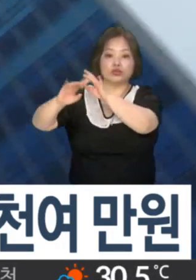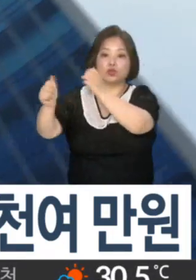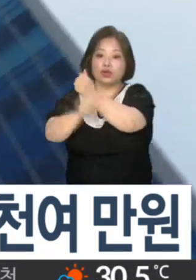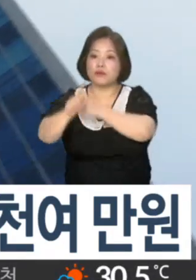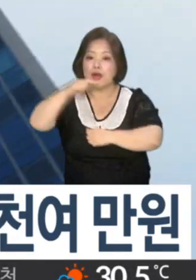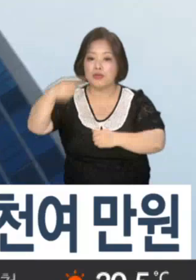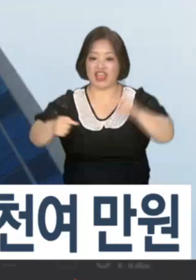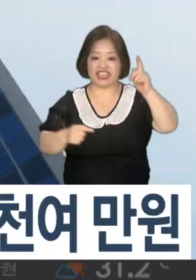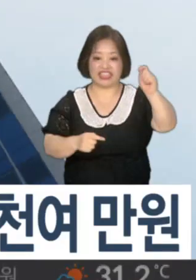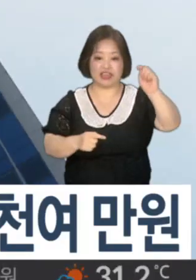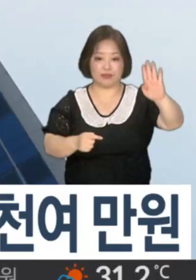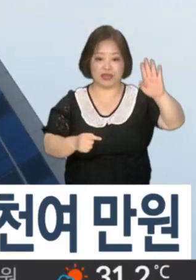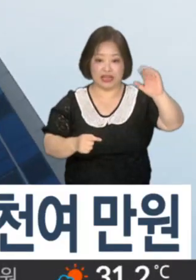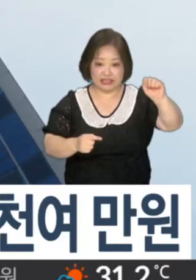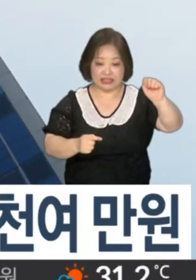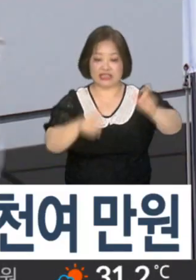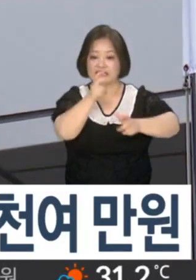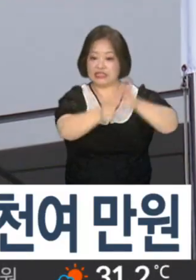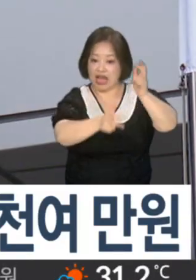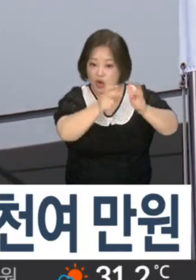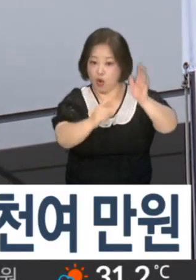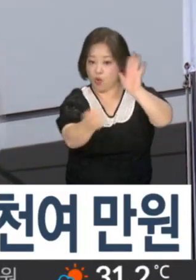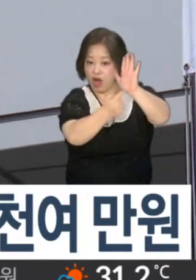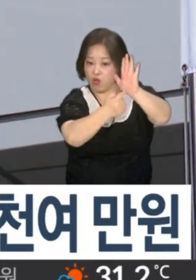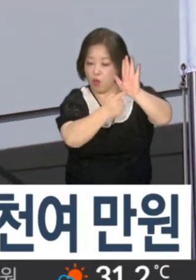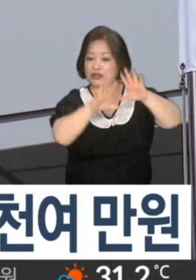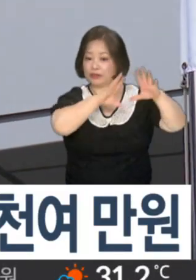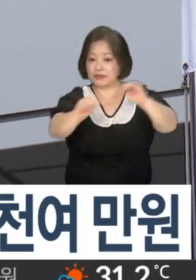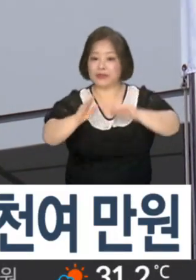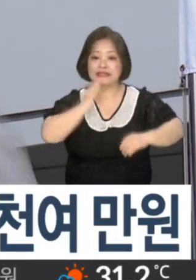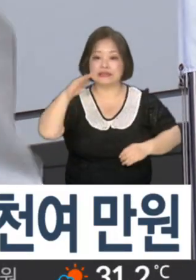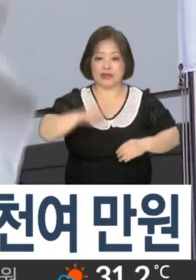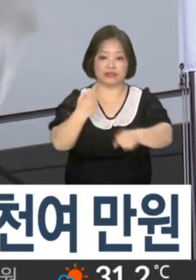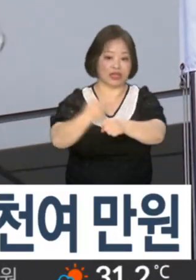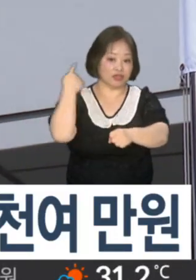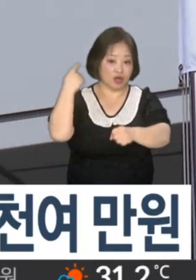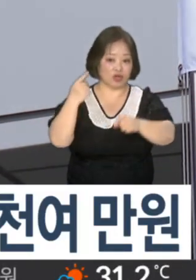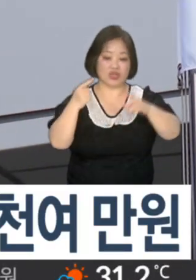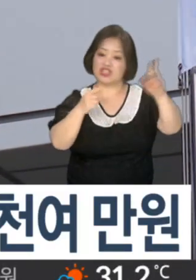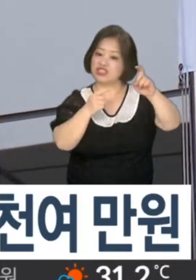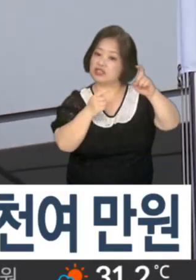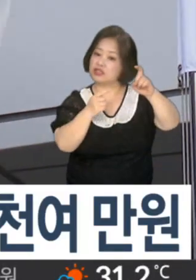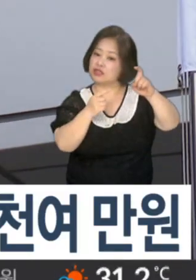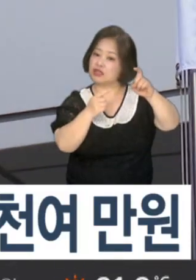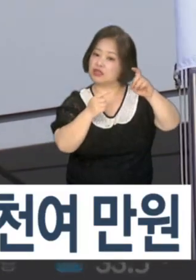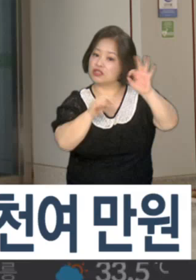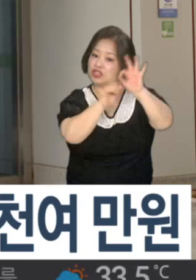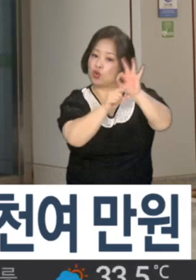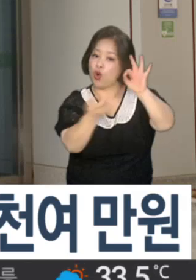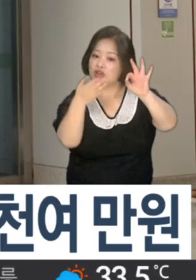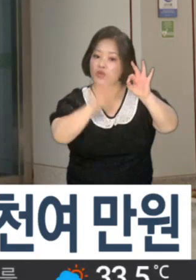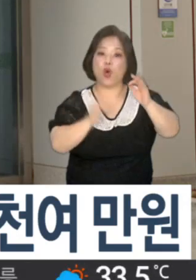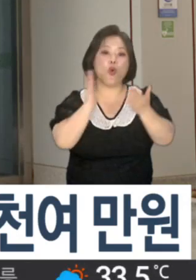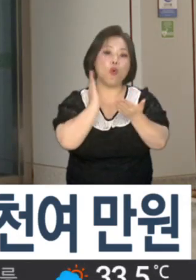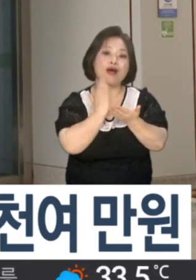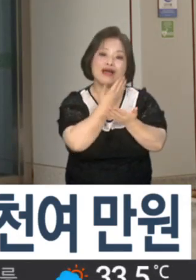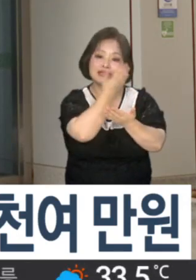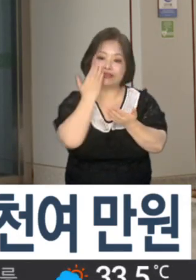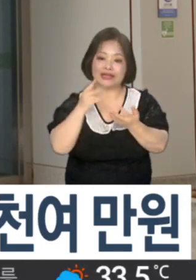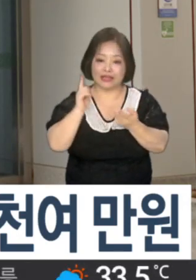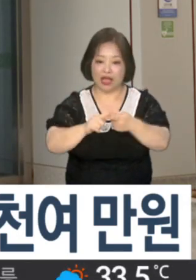TBS에는 상업광고 방송이 금지돼 있지만, 지난해 10월 40초짜리 화장품 브랜드 가히 캠페인을